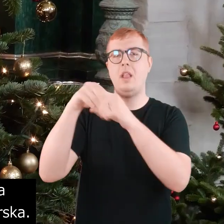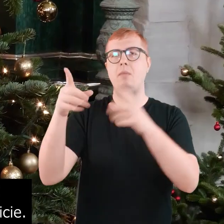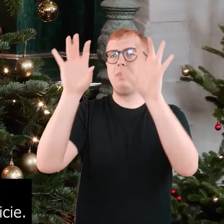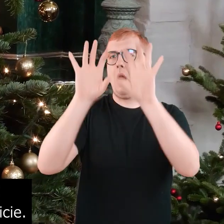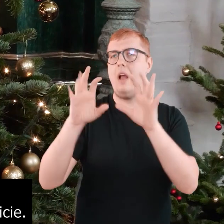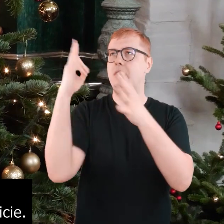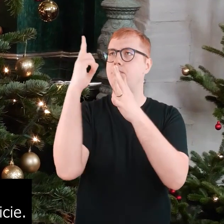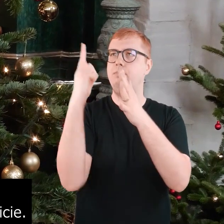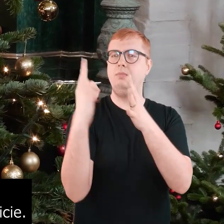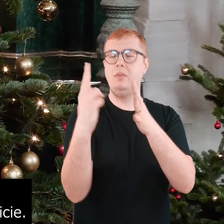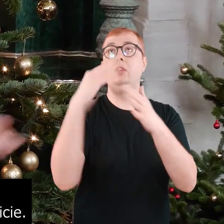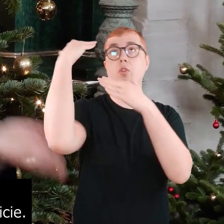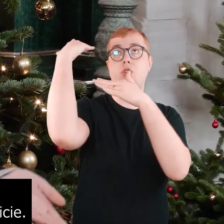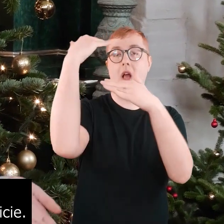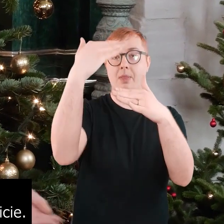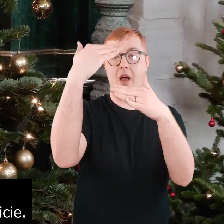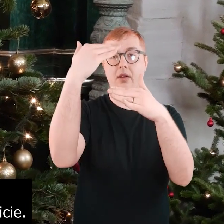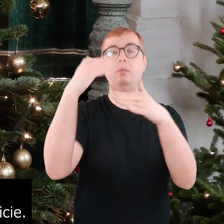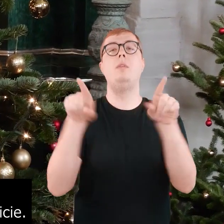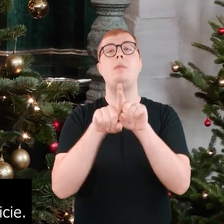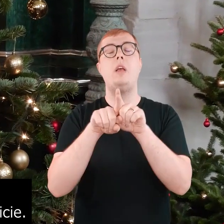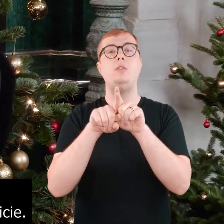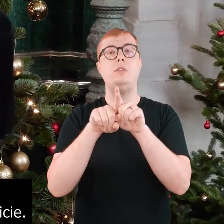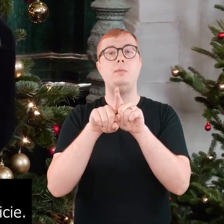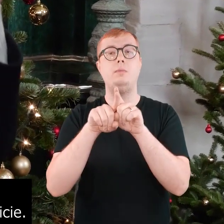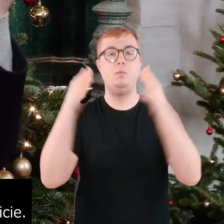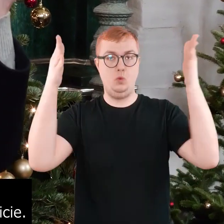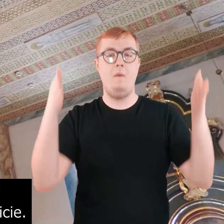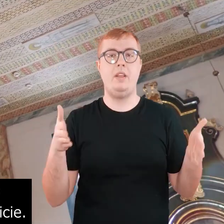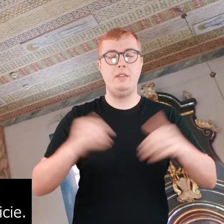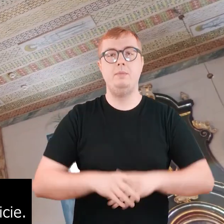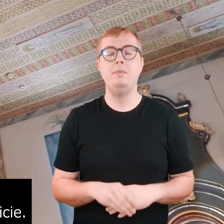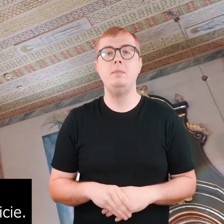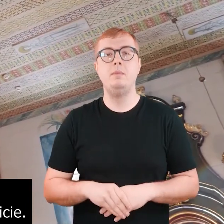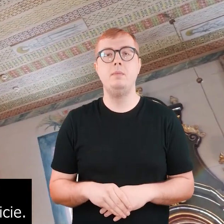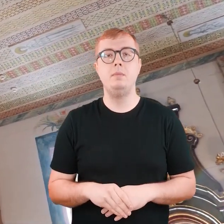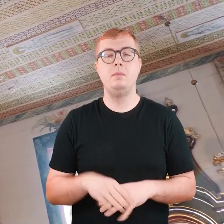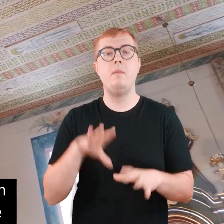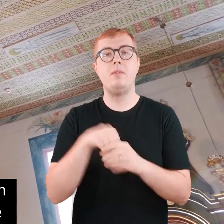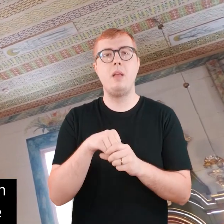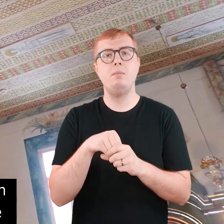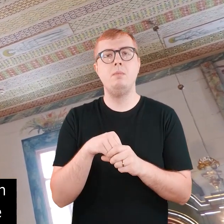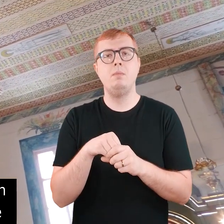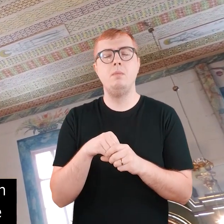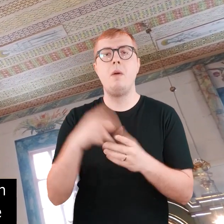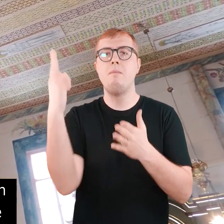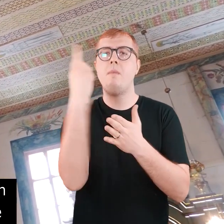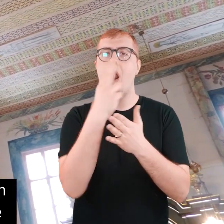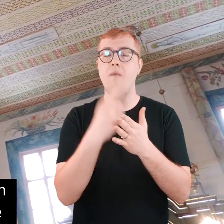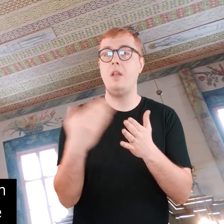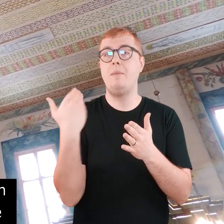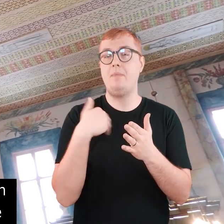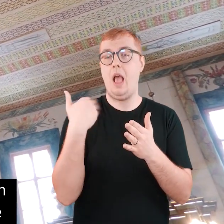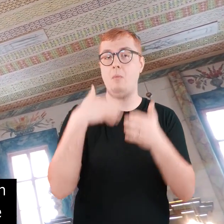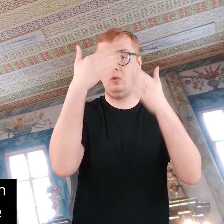malarska, malowidła wykonane zarówno na ścianach świątyni, jak i na suficie. Na bielonych, czyli